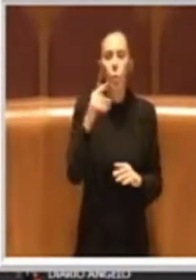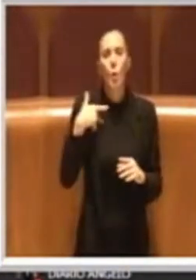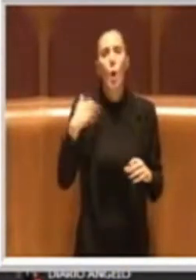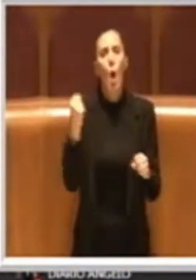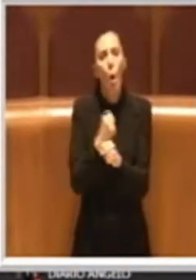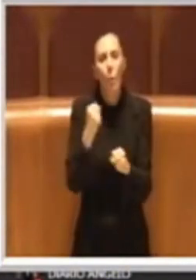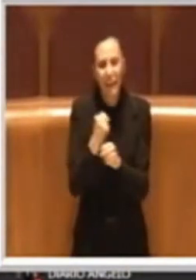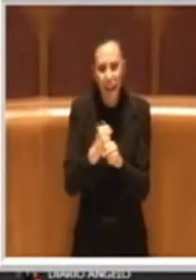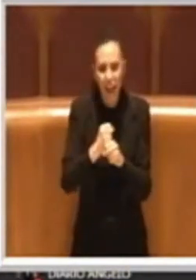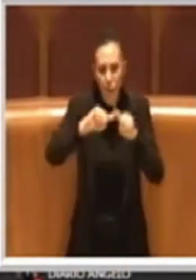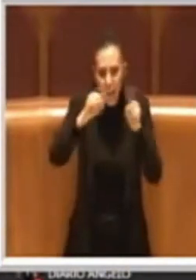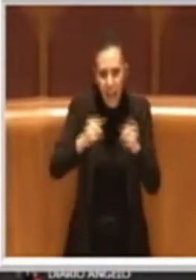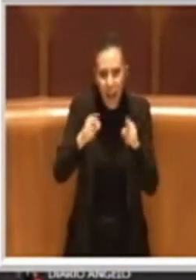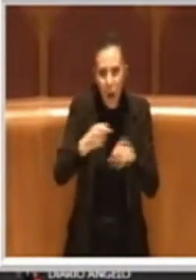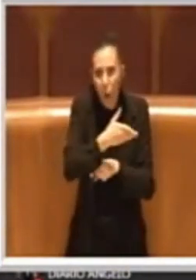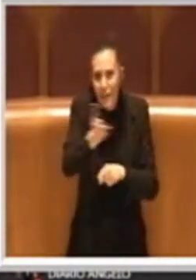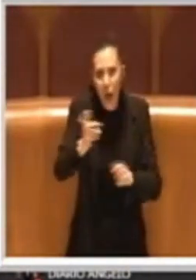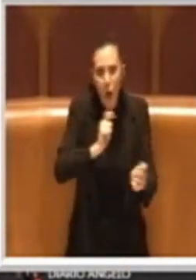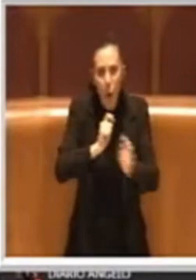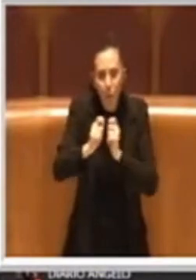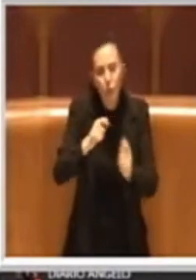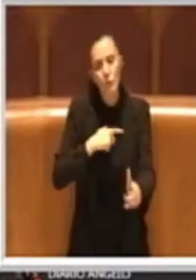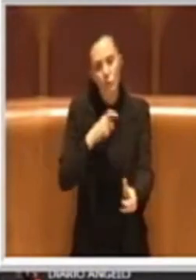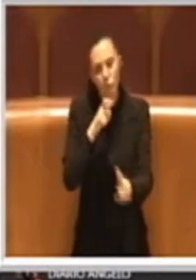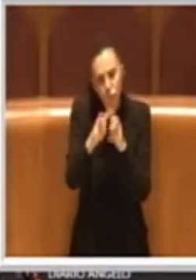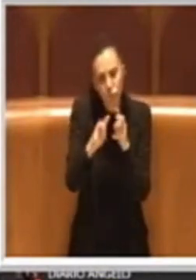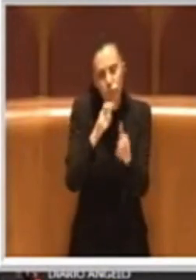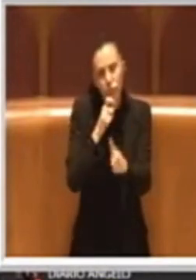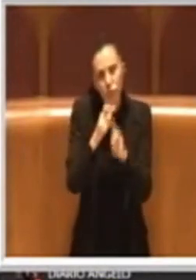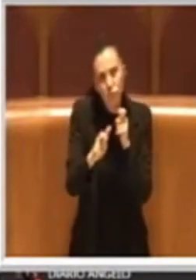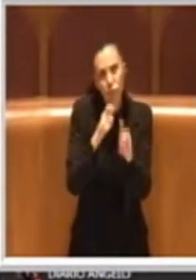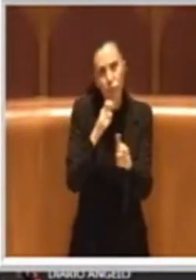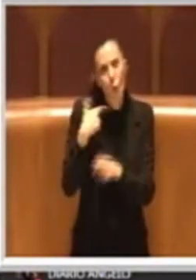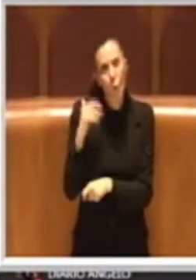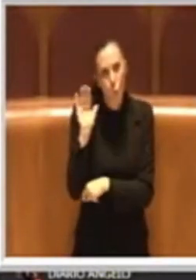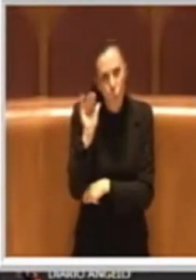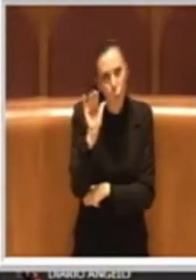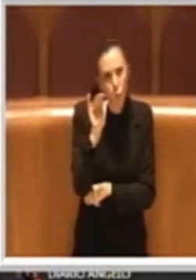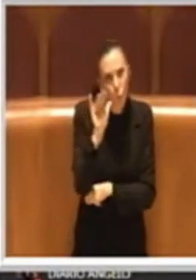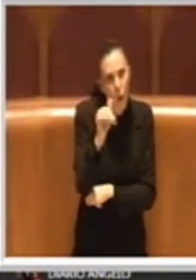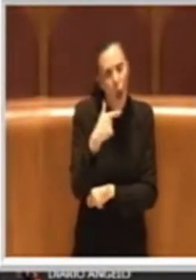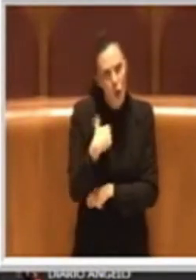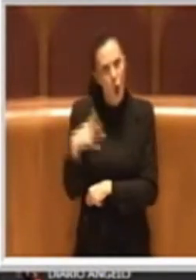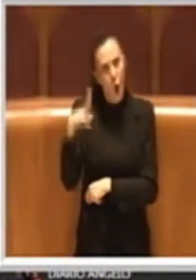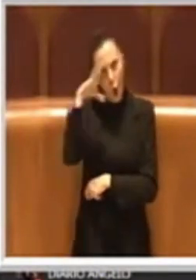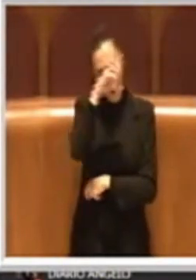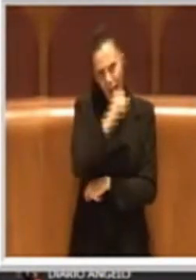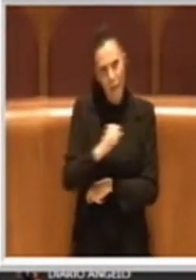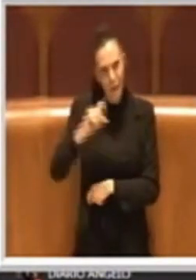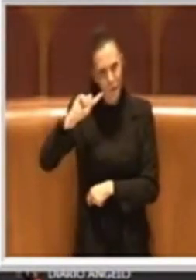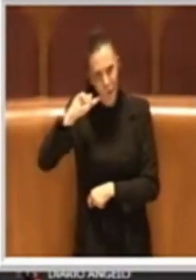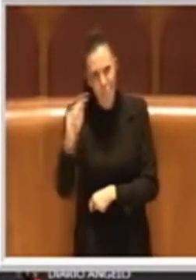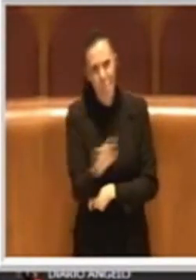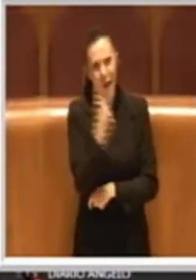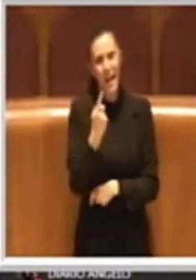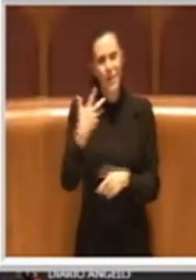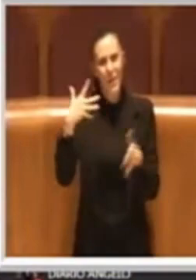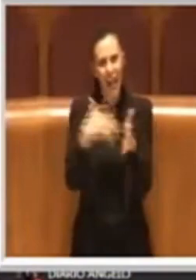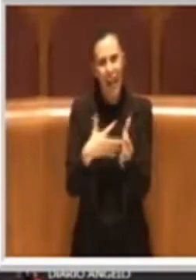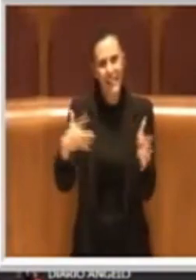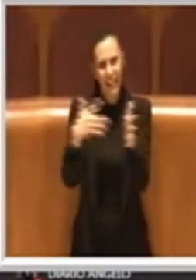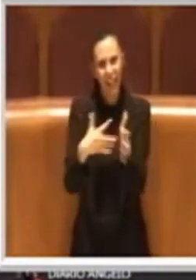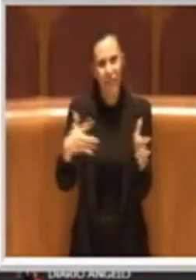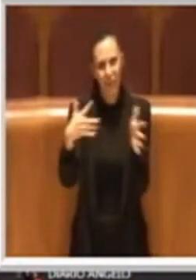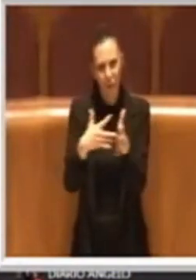difficoltà e quindi ho avuto modo di comprendere meglio la difficoltà che stanno